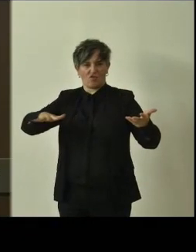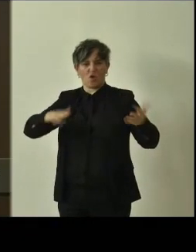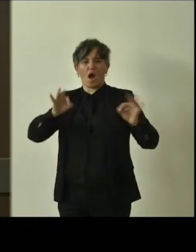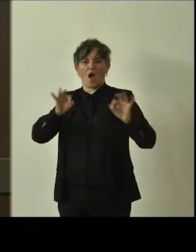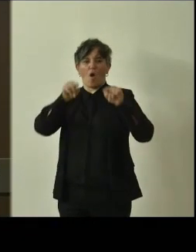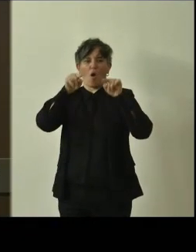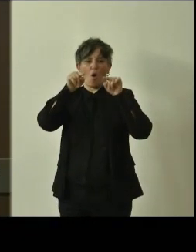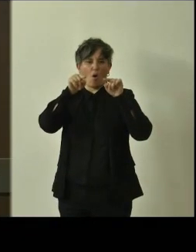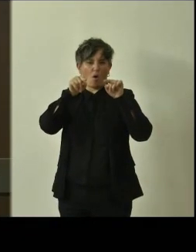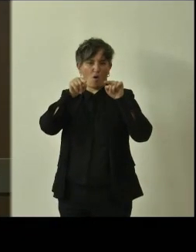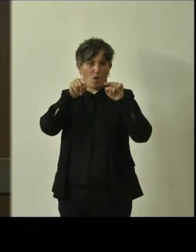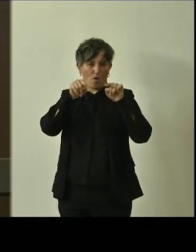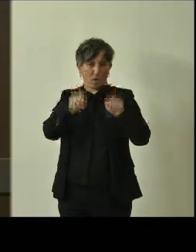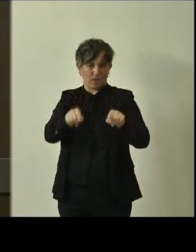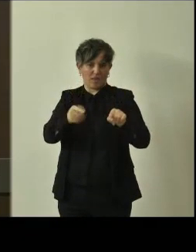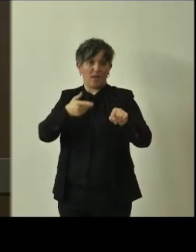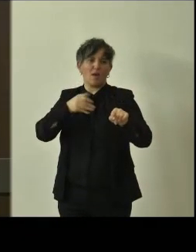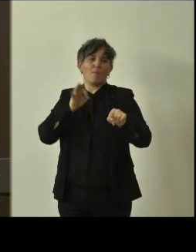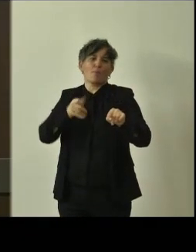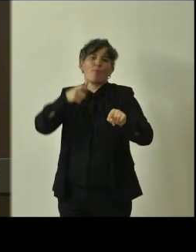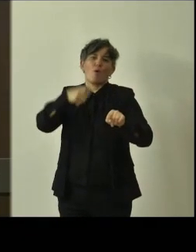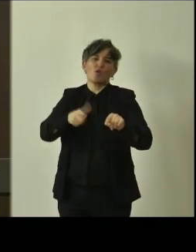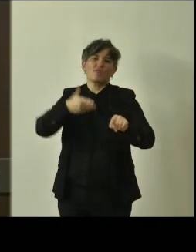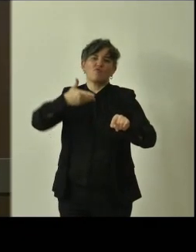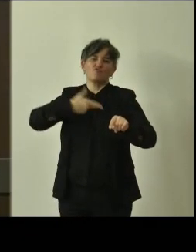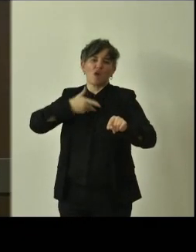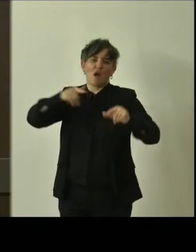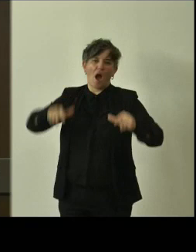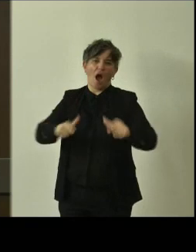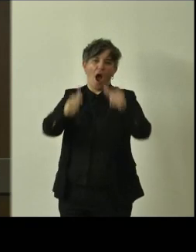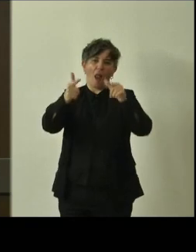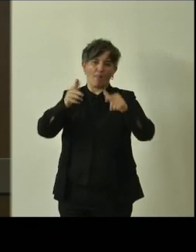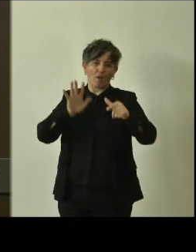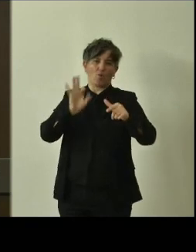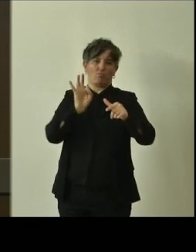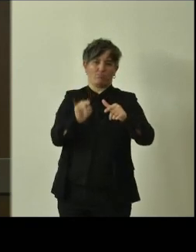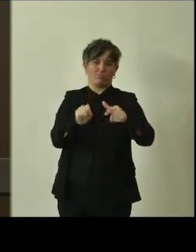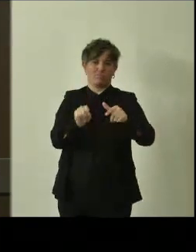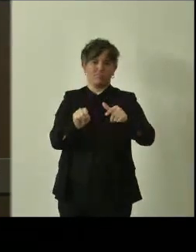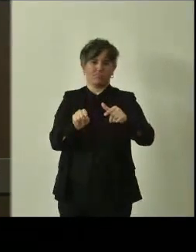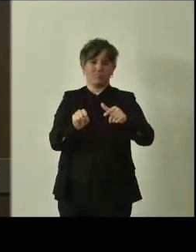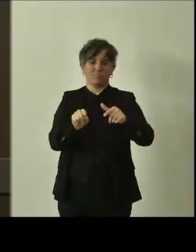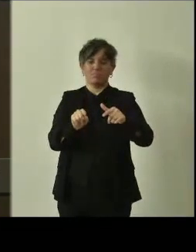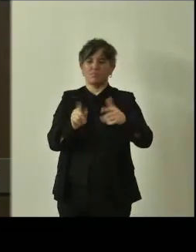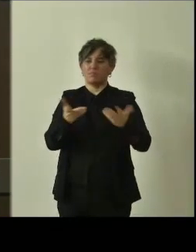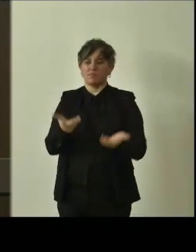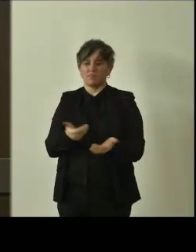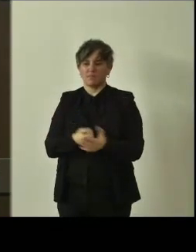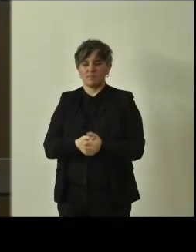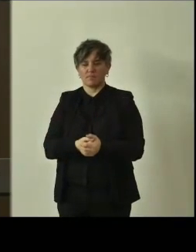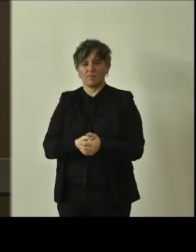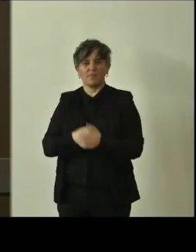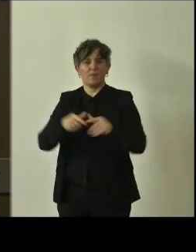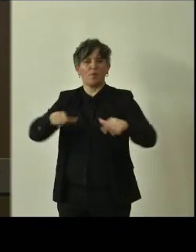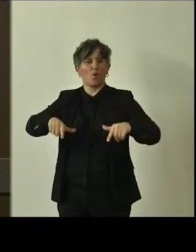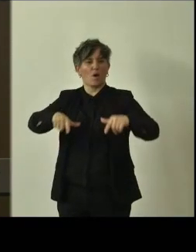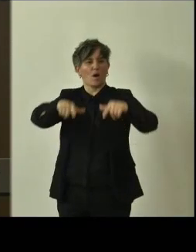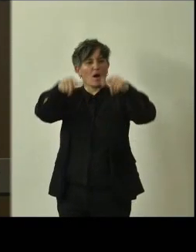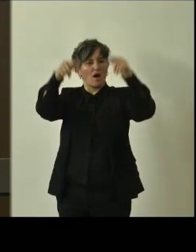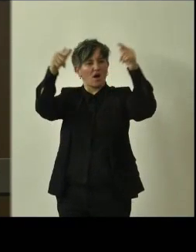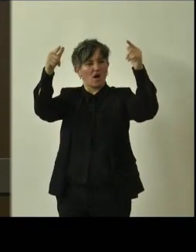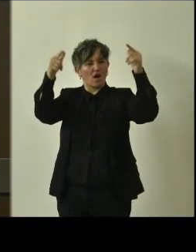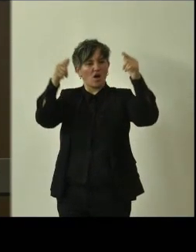diverso. Quelle grandi alberate, abbiamo qua degli esempi, i filari di cipresso di